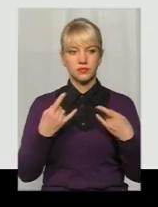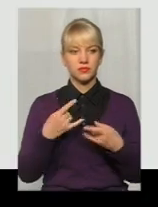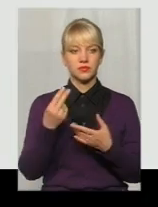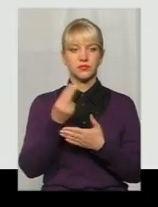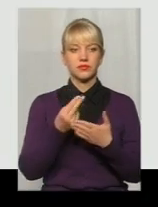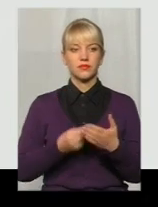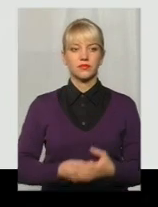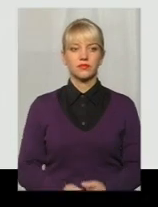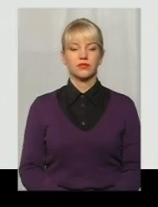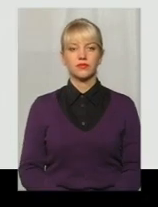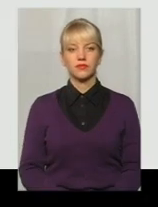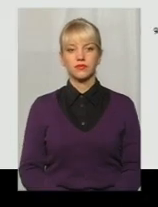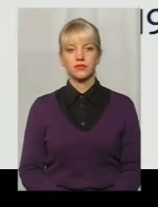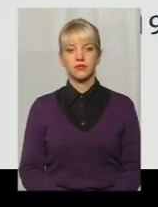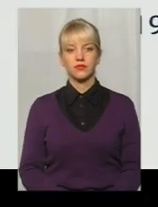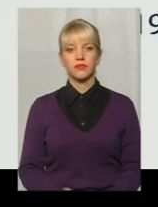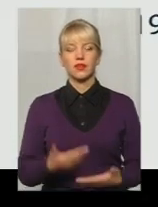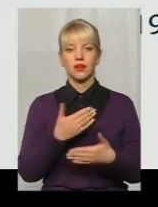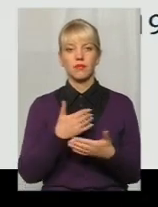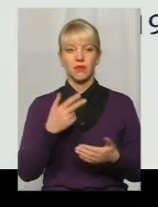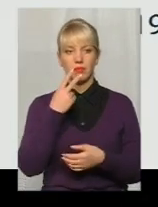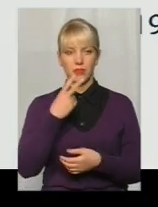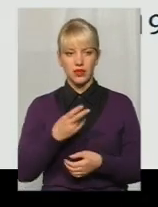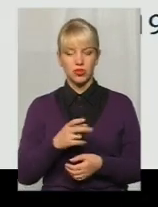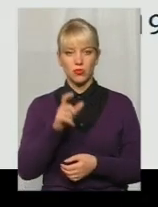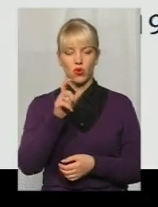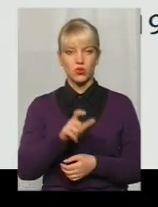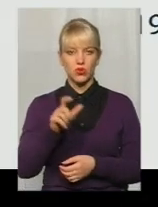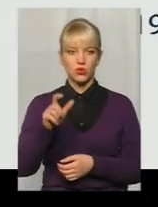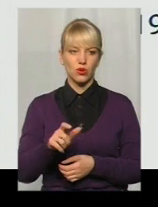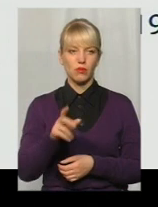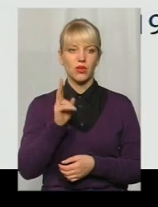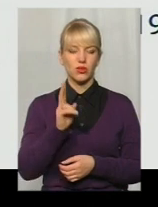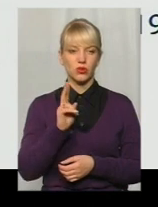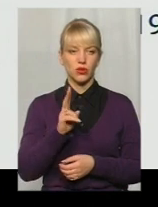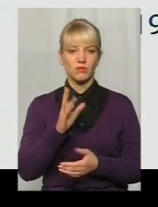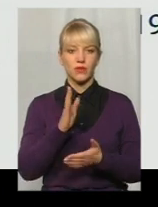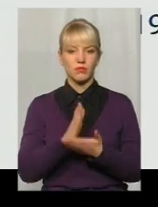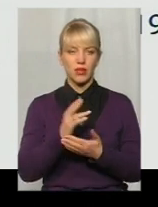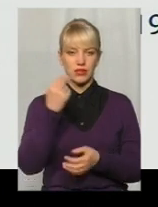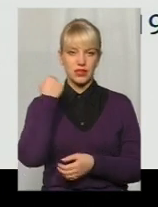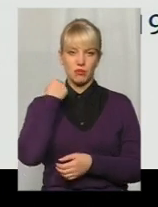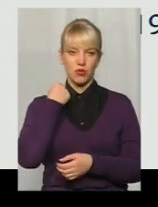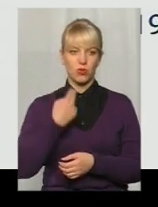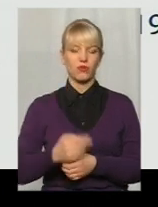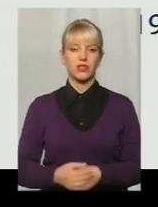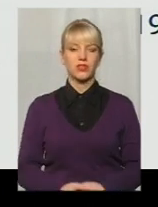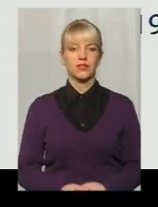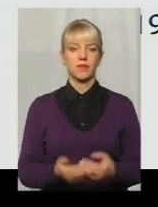а ви прокоментуйте, пані Оле. От ми бачимо особи, що мають заборгованість. Так.